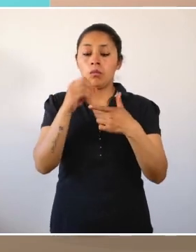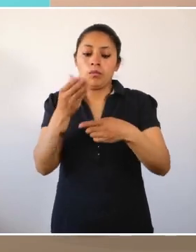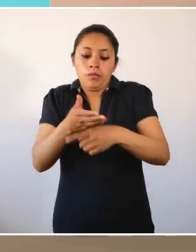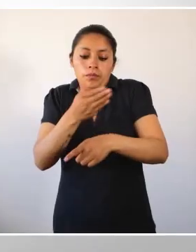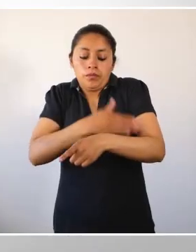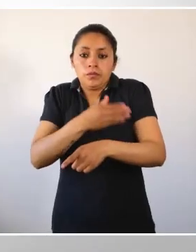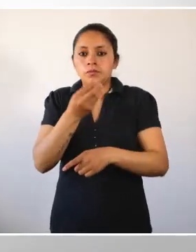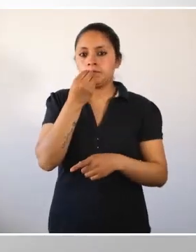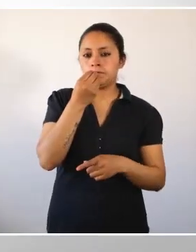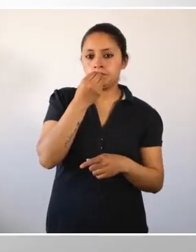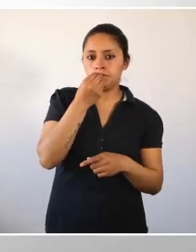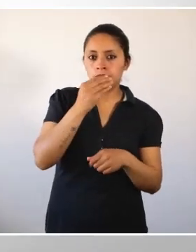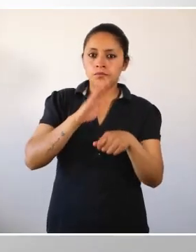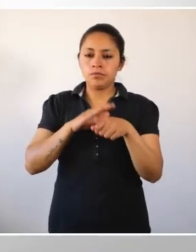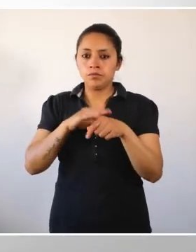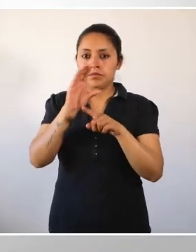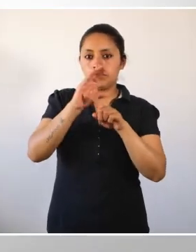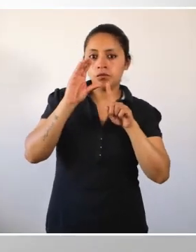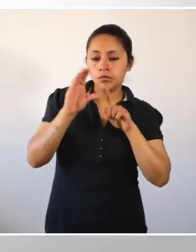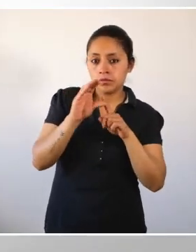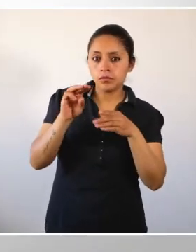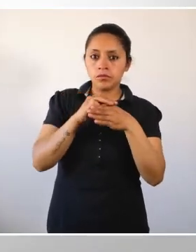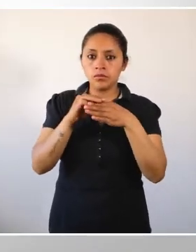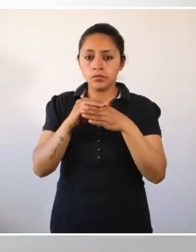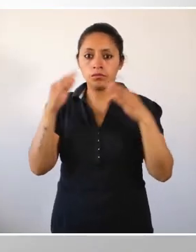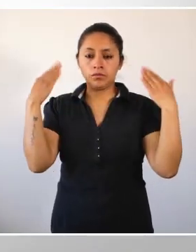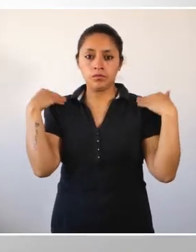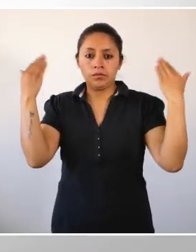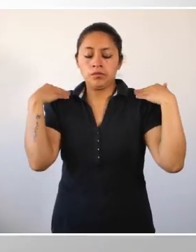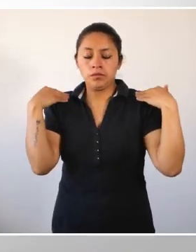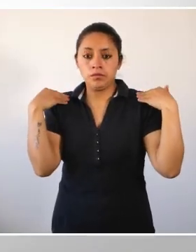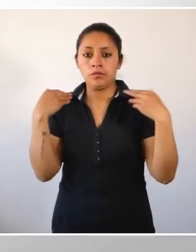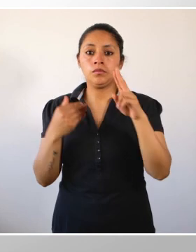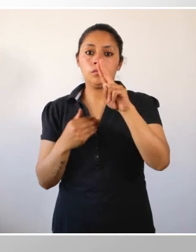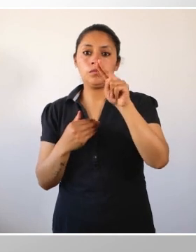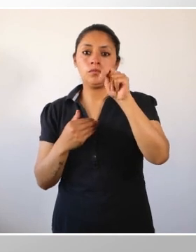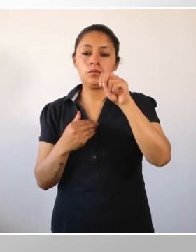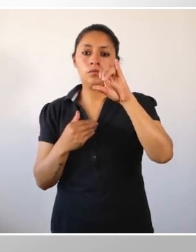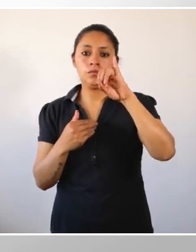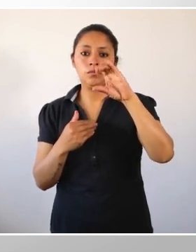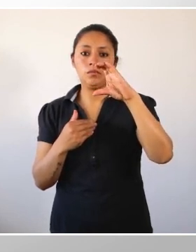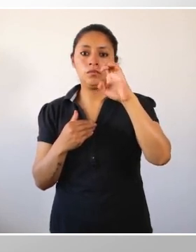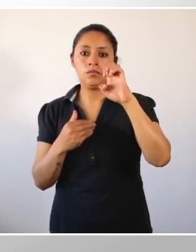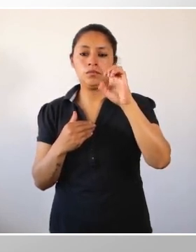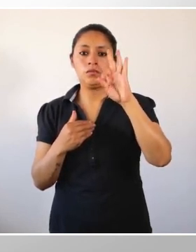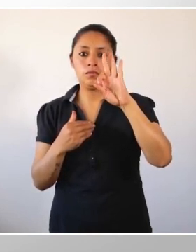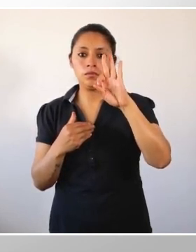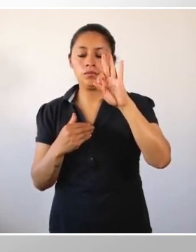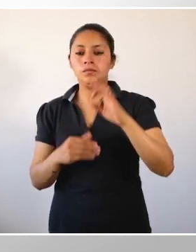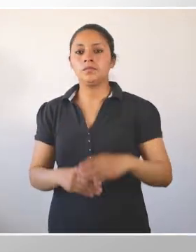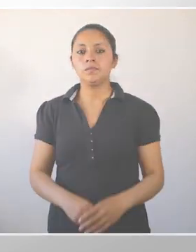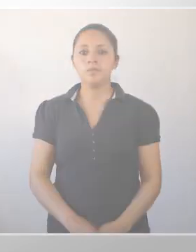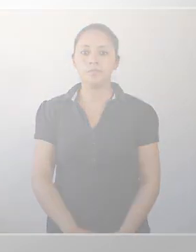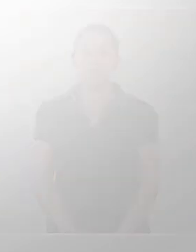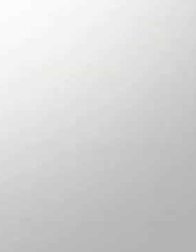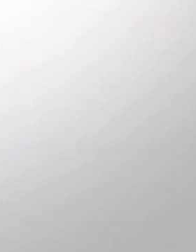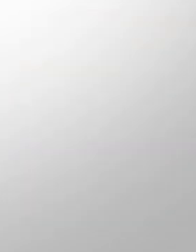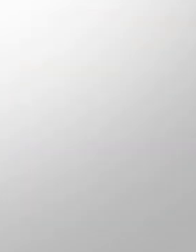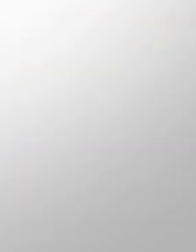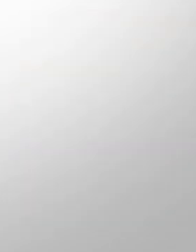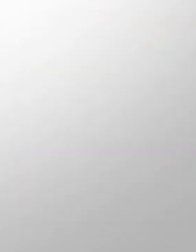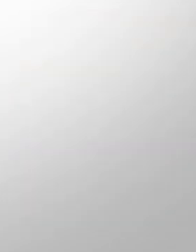kunanku tiang. Izkai chunka segundusta yupaspa. Kaitapa, Ministerio de Educación, Jantapis Unicef, William Uzunki.